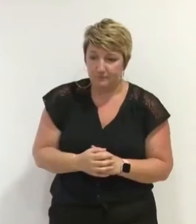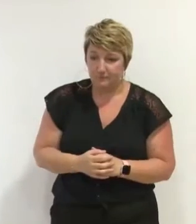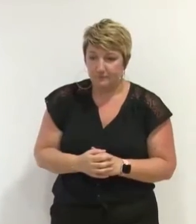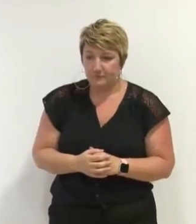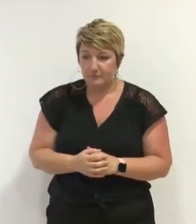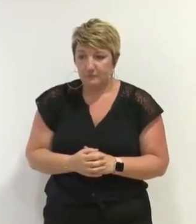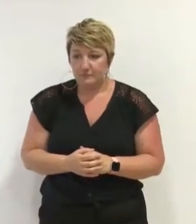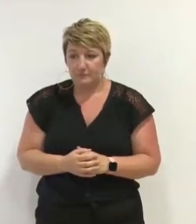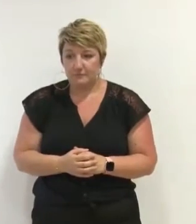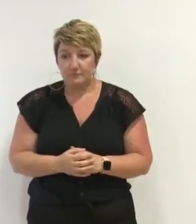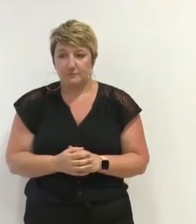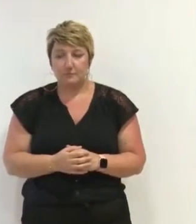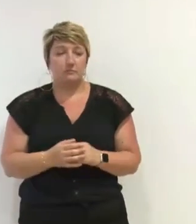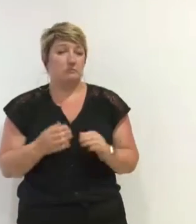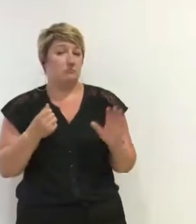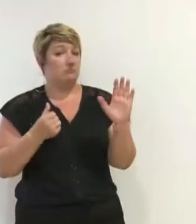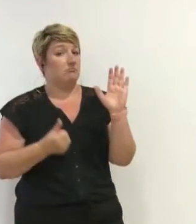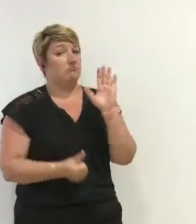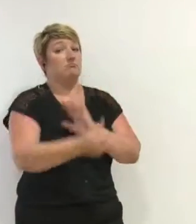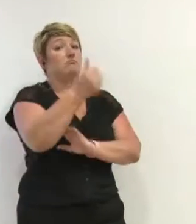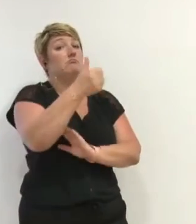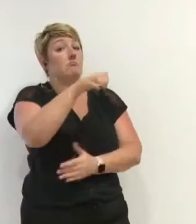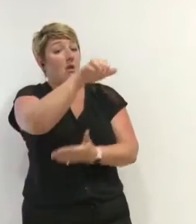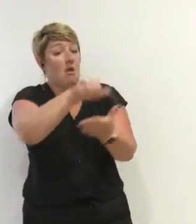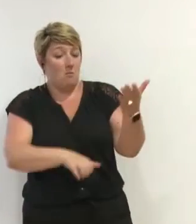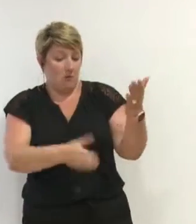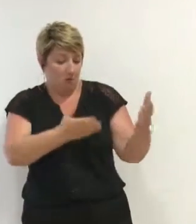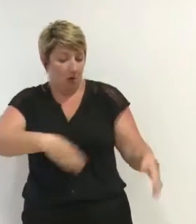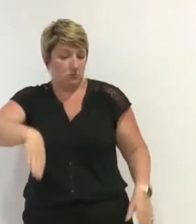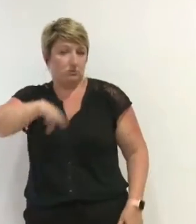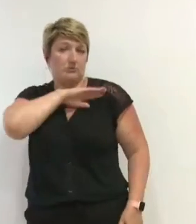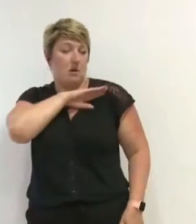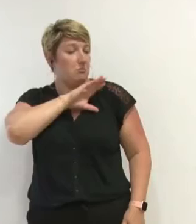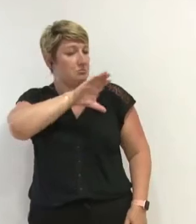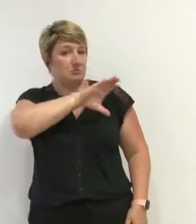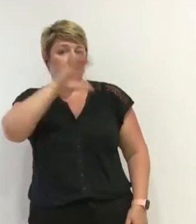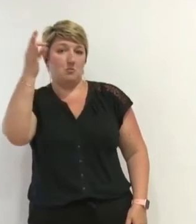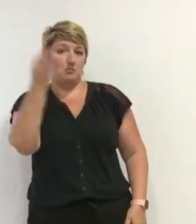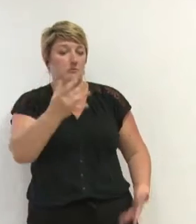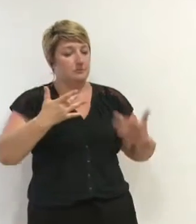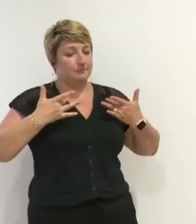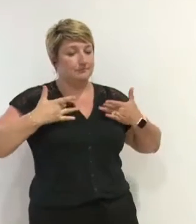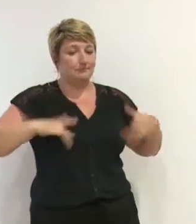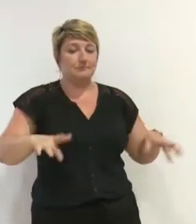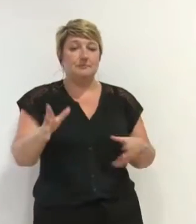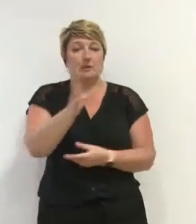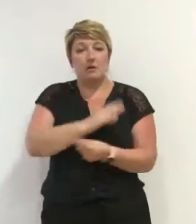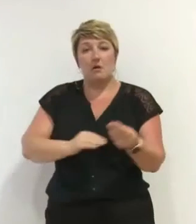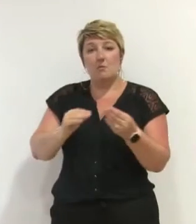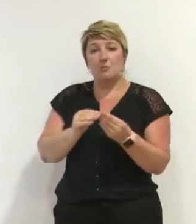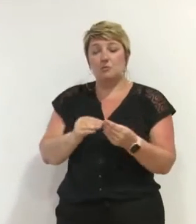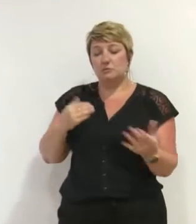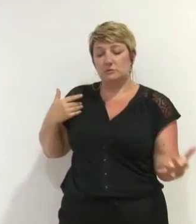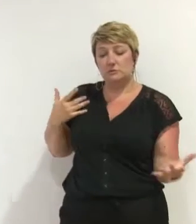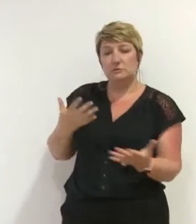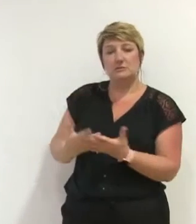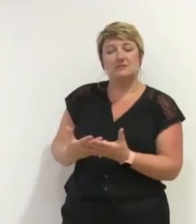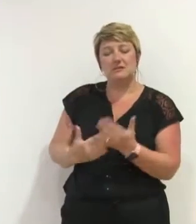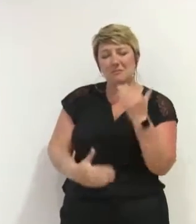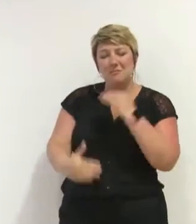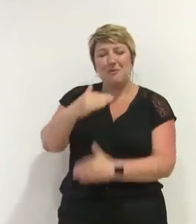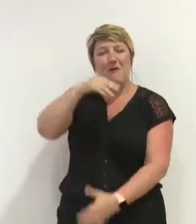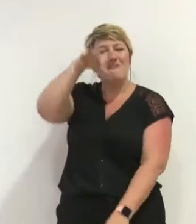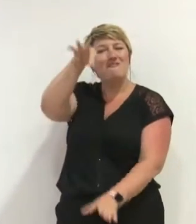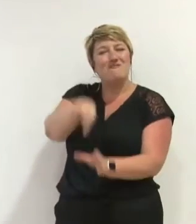laisserons donc la totale responsabilité de ce qu'il contient. De plus, il ne s'est écoulé que neuf mois depuis l'adoption de ce plan.